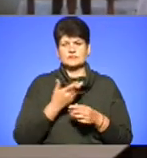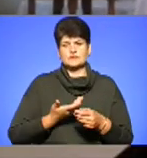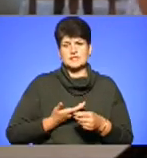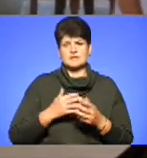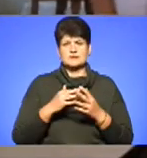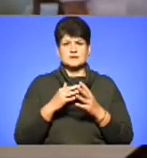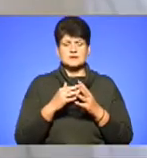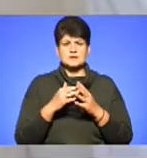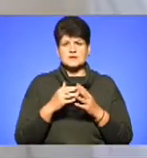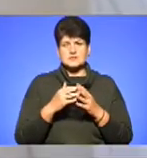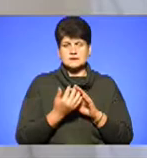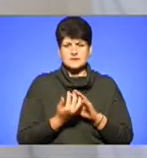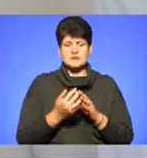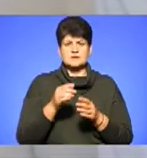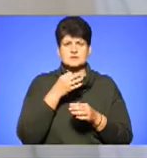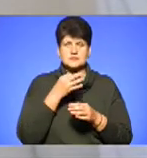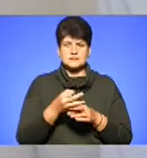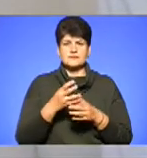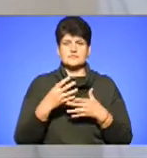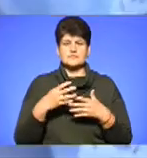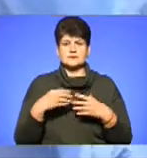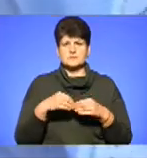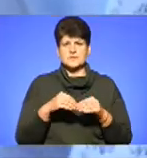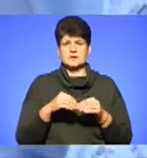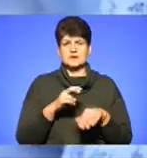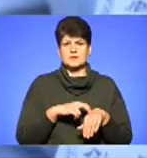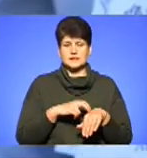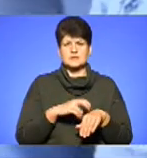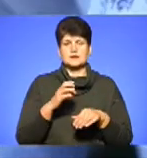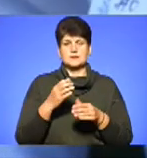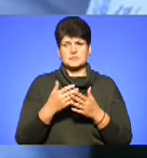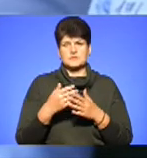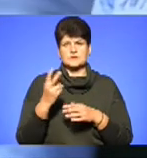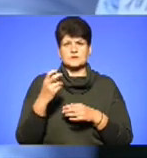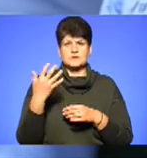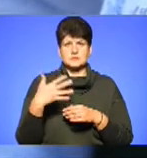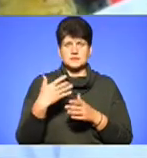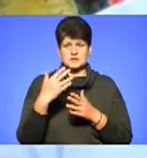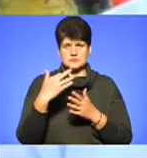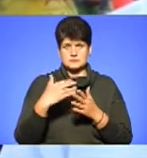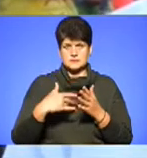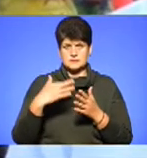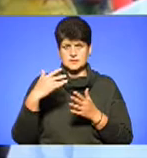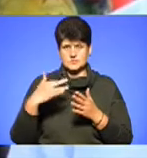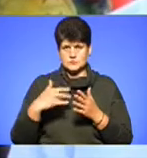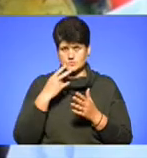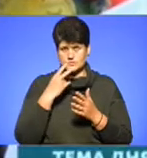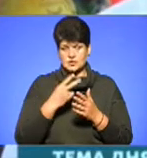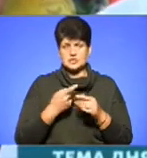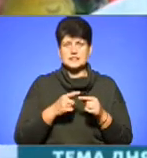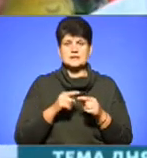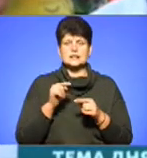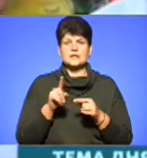діагностував сімейний лікар амбулаторії Володимир Буляк. Біля 250 ось цей список. Бачите? Це що ми